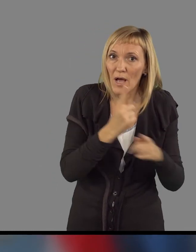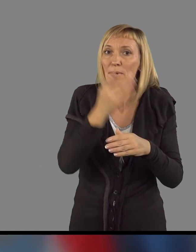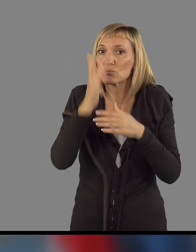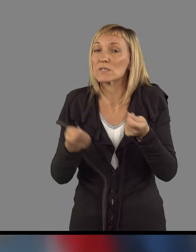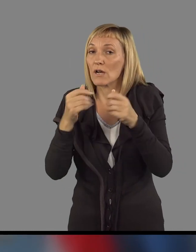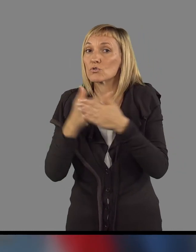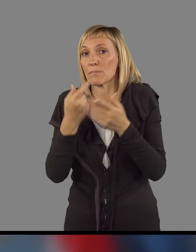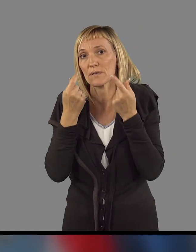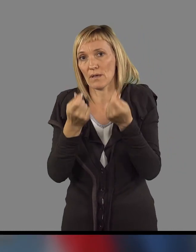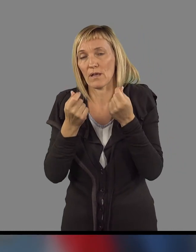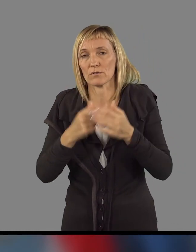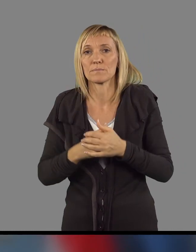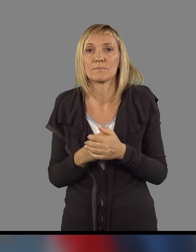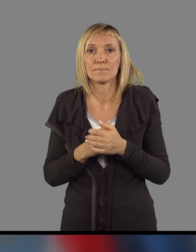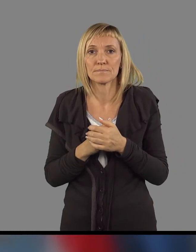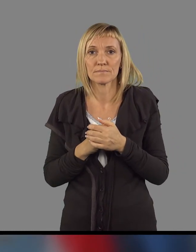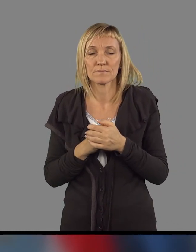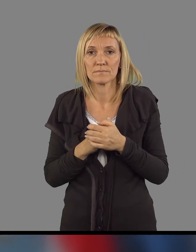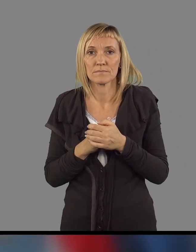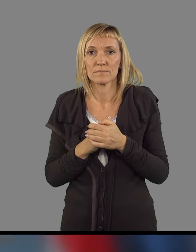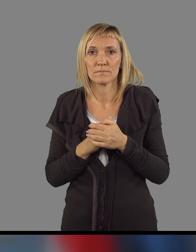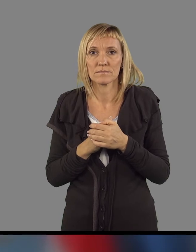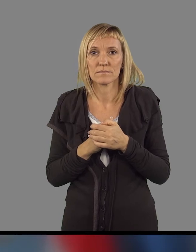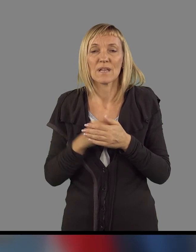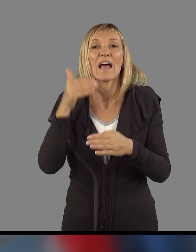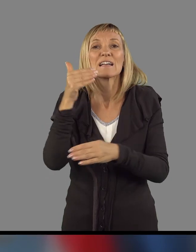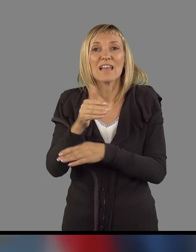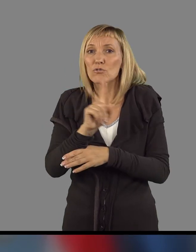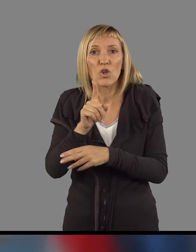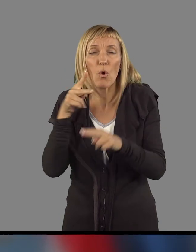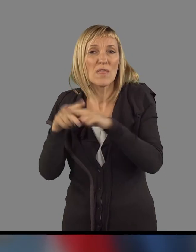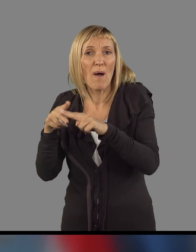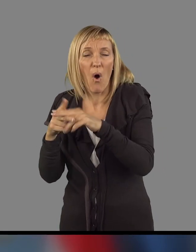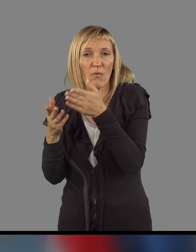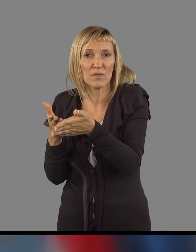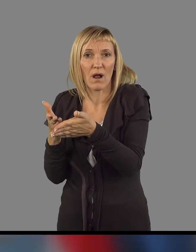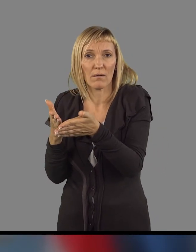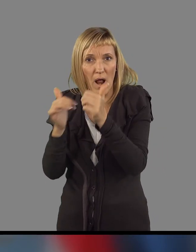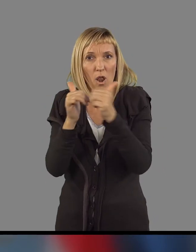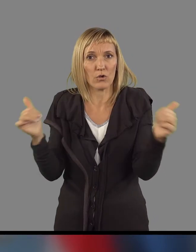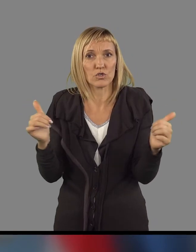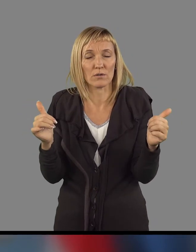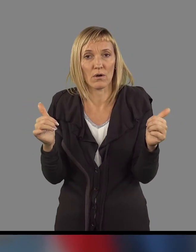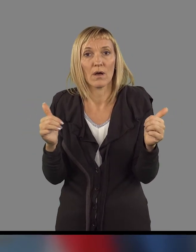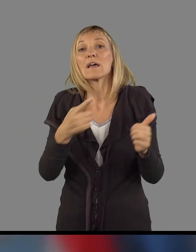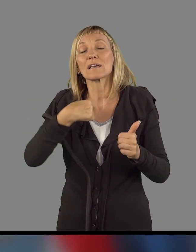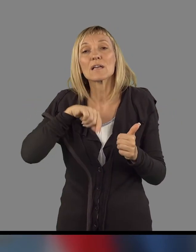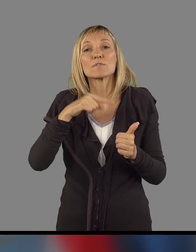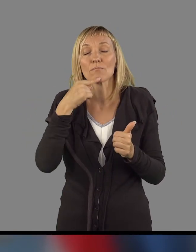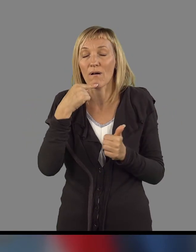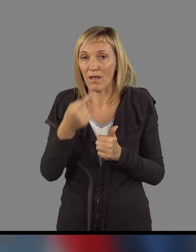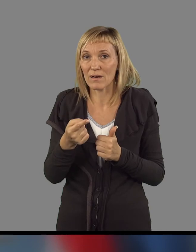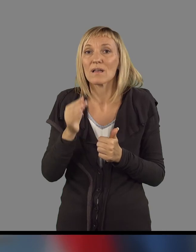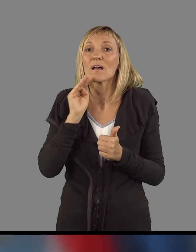konča pri denarju. Davčne tako ne objira? Davčne to ne objira, ker smo vse zavezali,